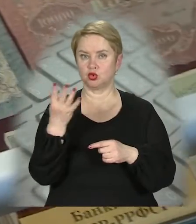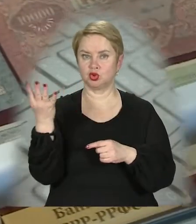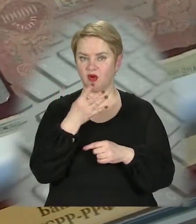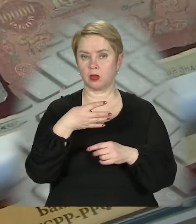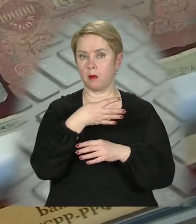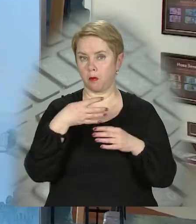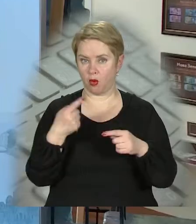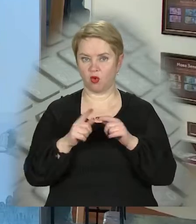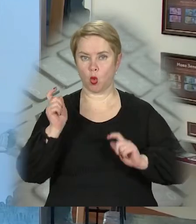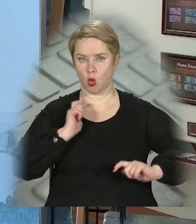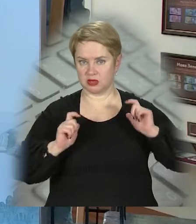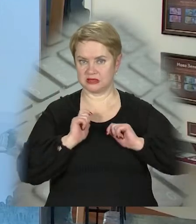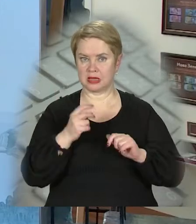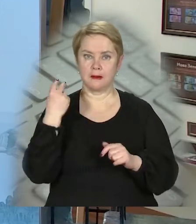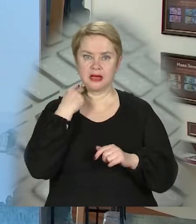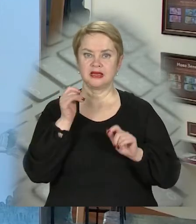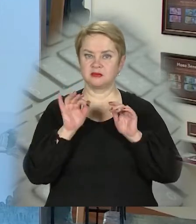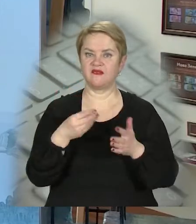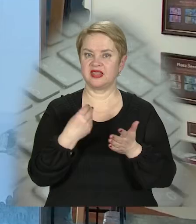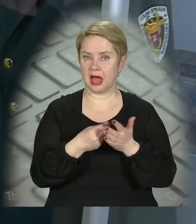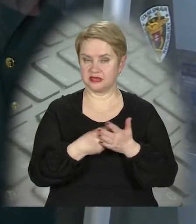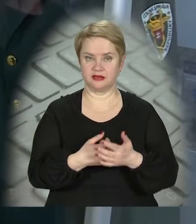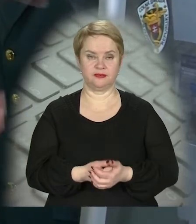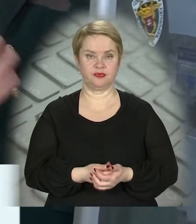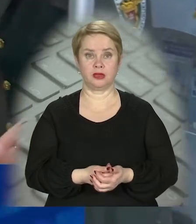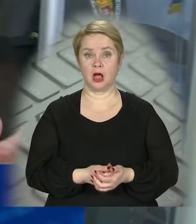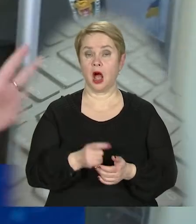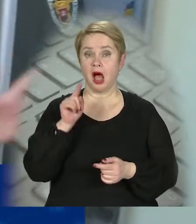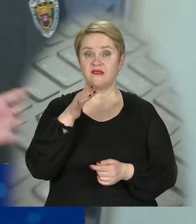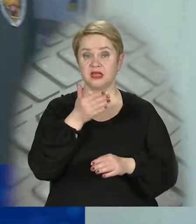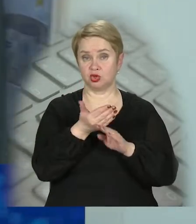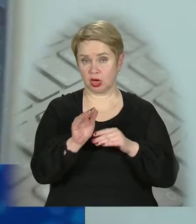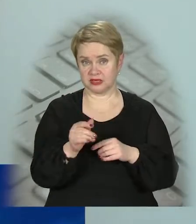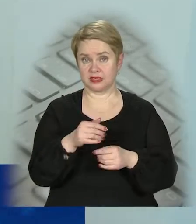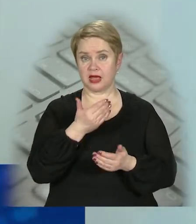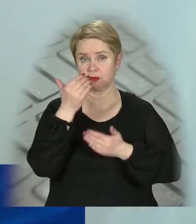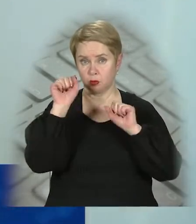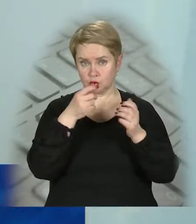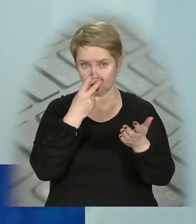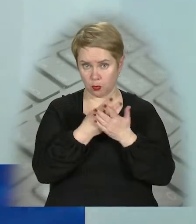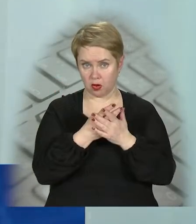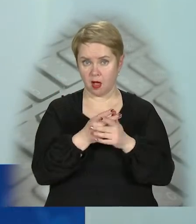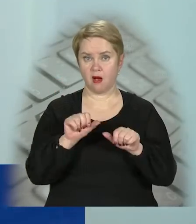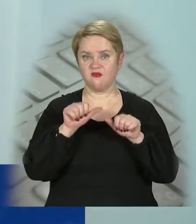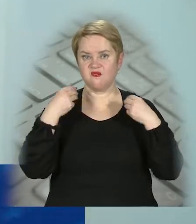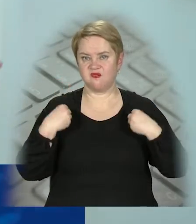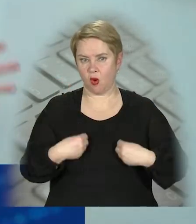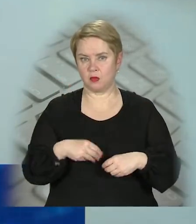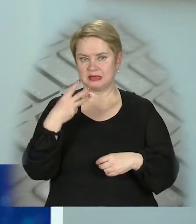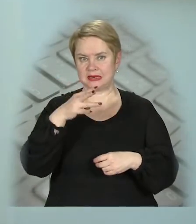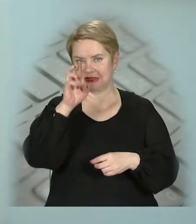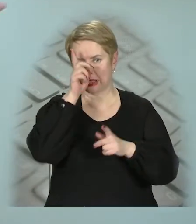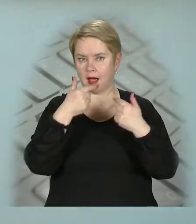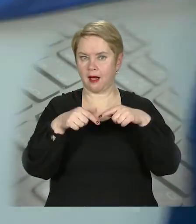четвертий поверхи Університету митної справи та фінансів. А в цій частині експозиції можна побачити форму митників понад 30